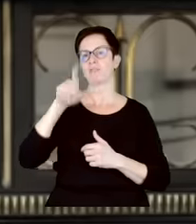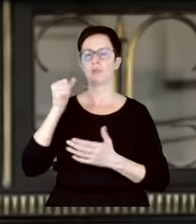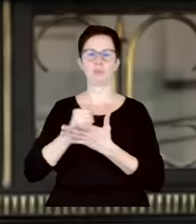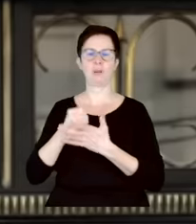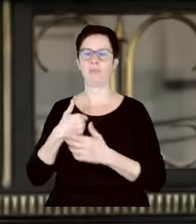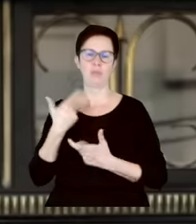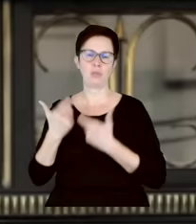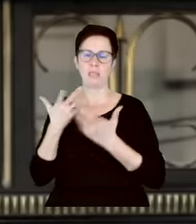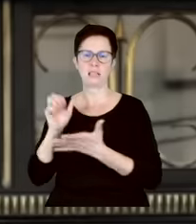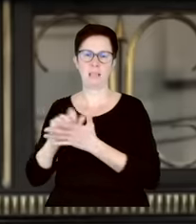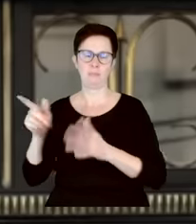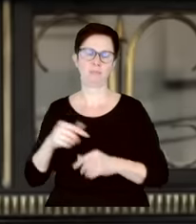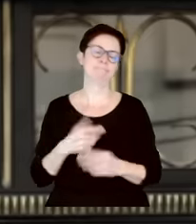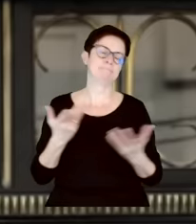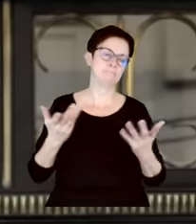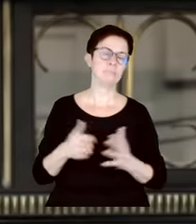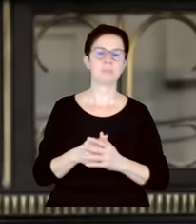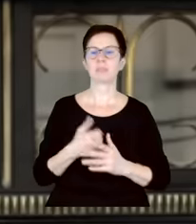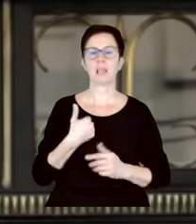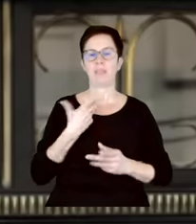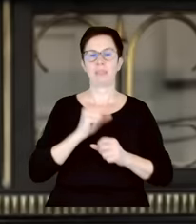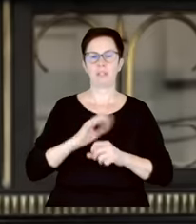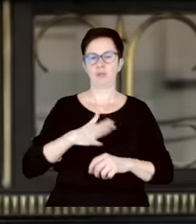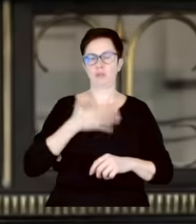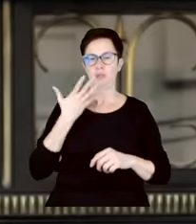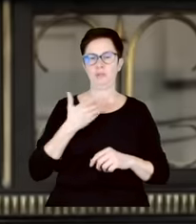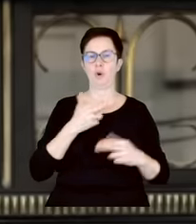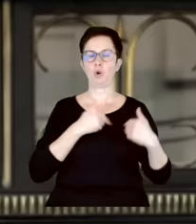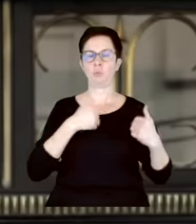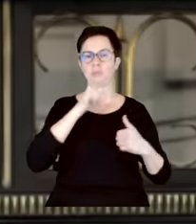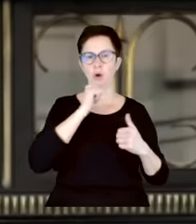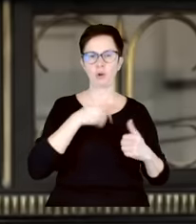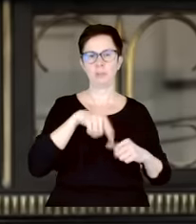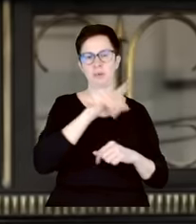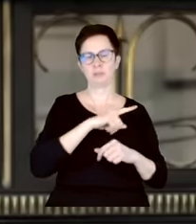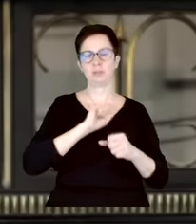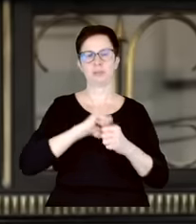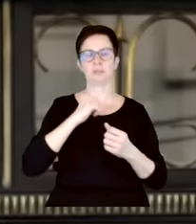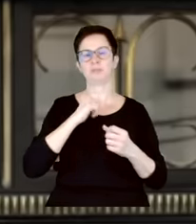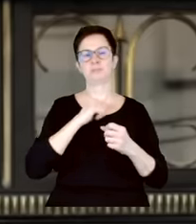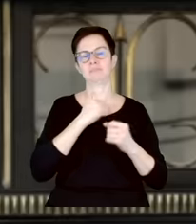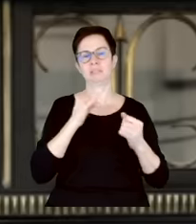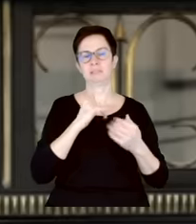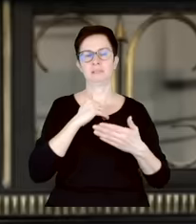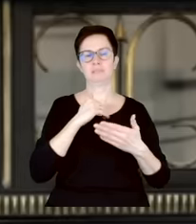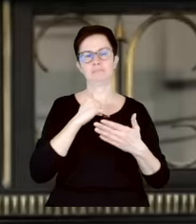chyba nikogo nie dziwi to, że w Unii Europejskiej czy w Komisji Europejskiej panują podwójne standardy. Myślę, że jesteśmy do tego